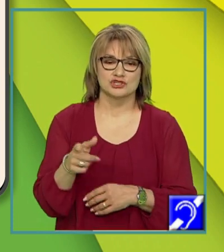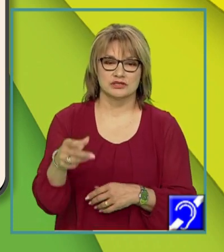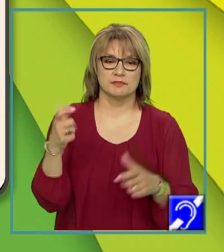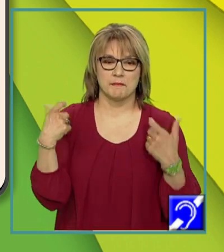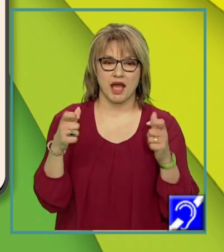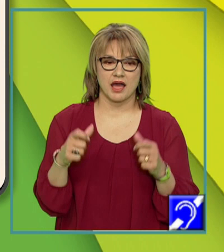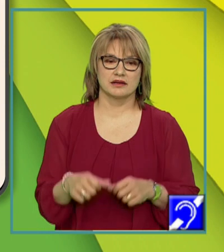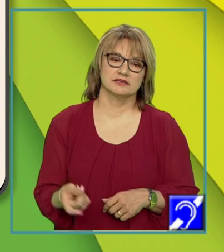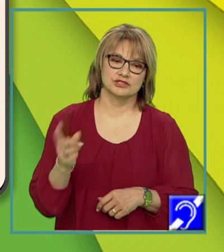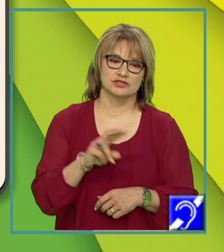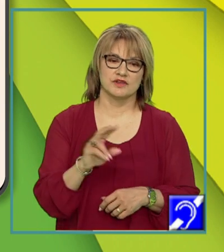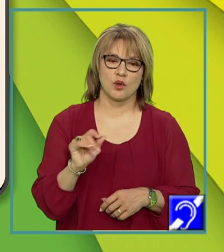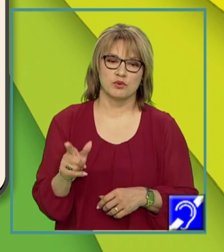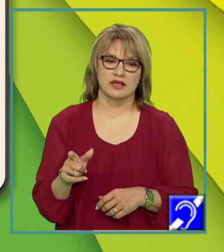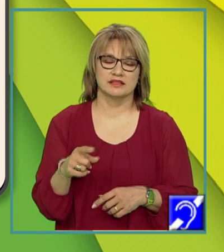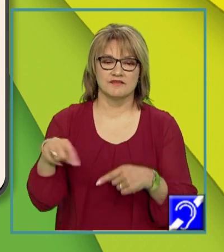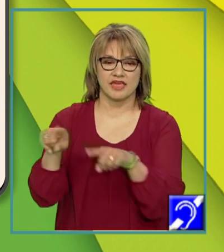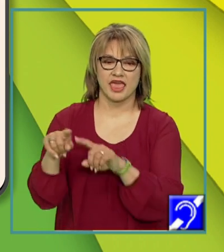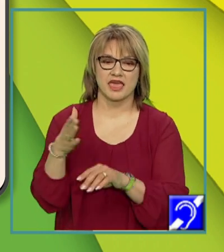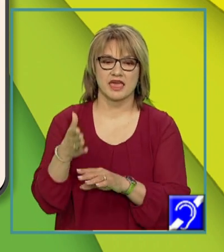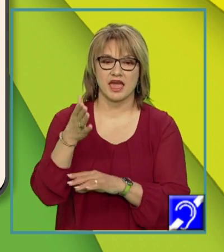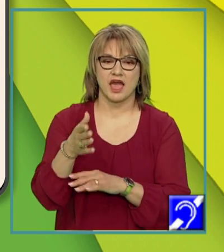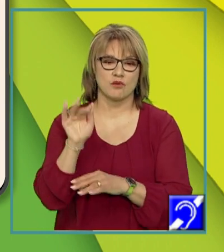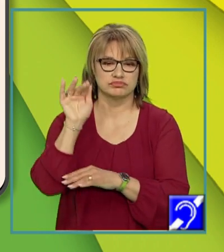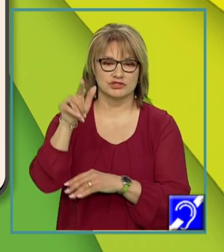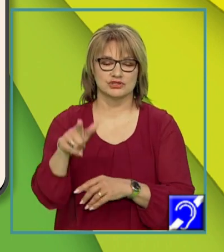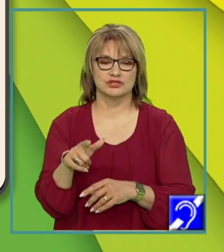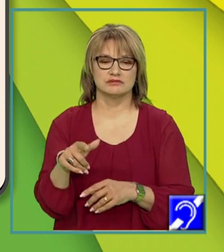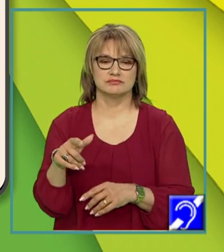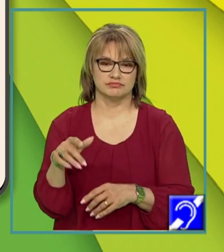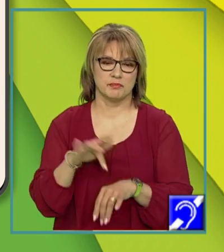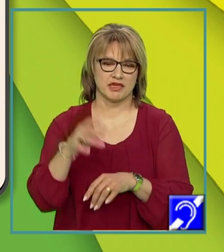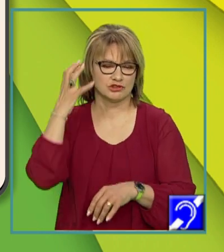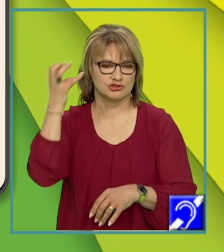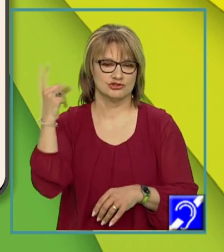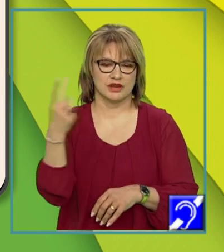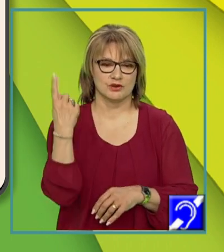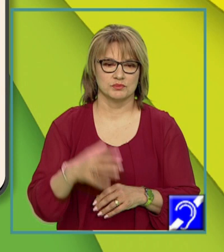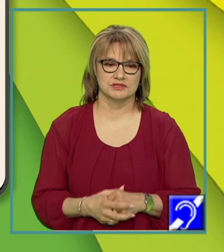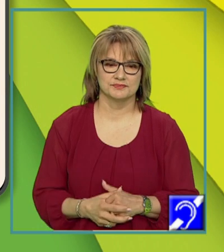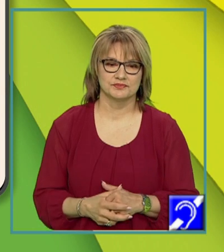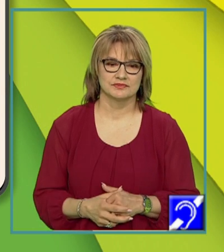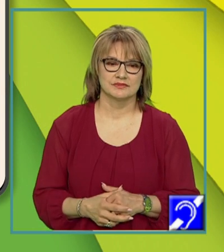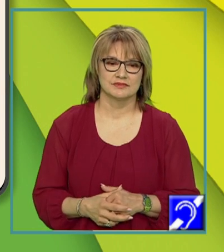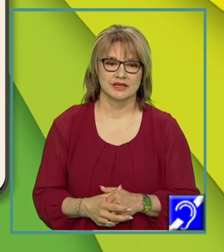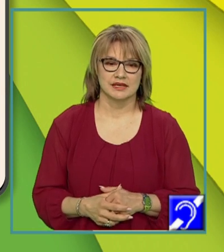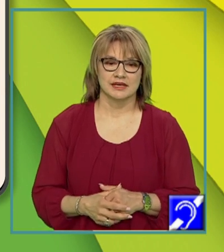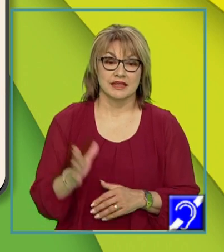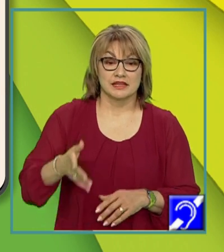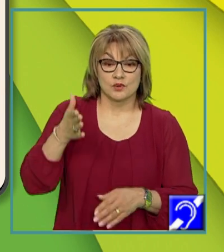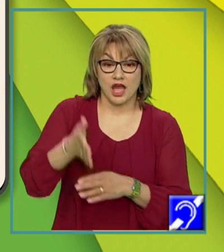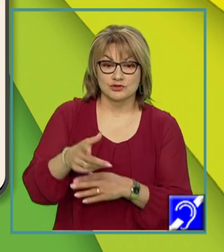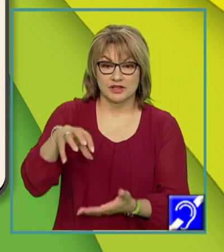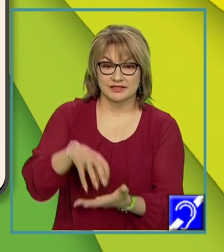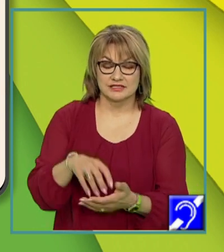ei au ieșit medici renumiți. Verb predicativ, de la ajunge, trenul a ajuns la destinație la ora stabilită și verb copulativ,